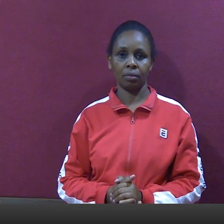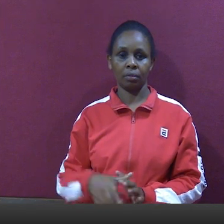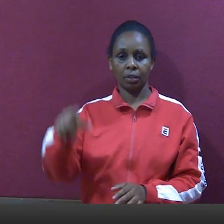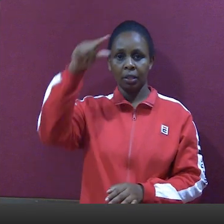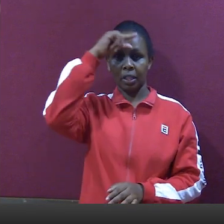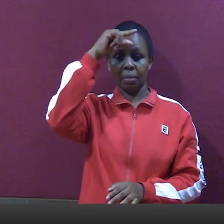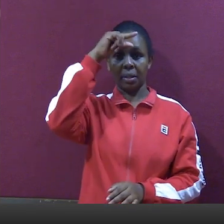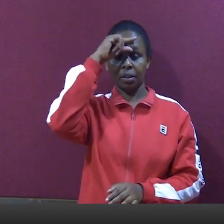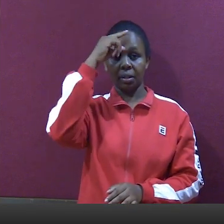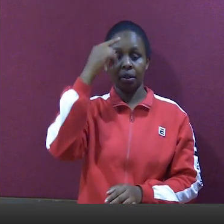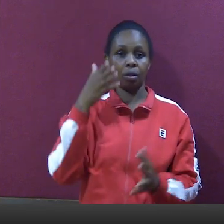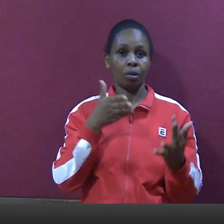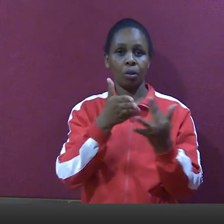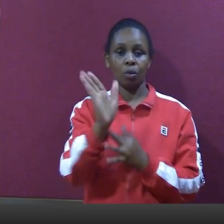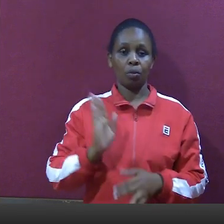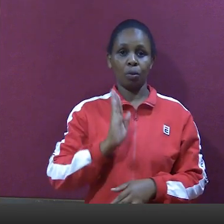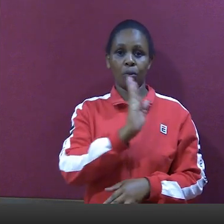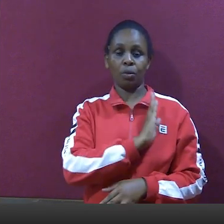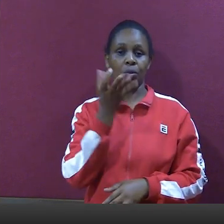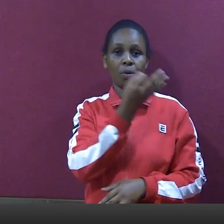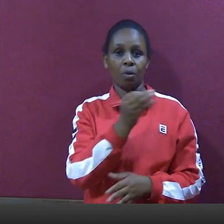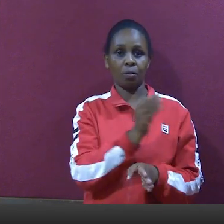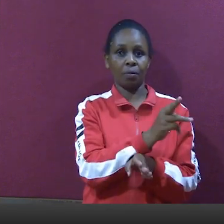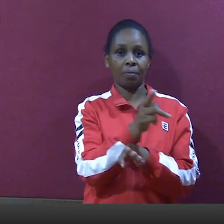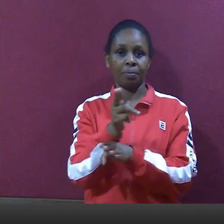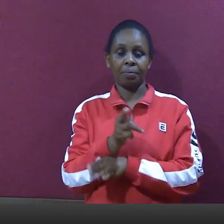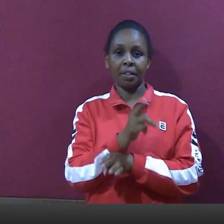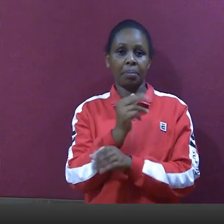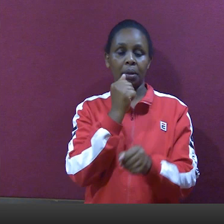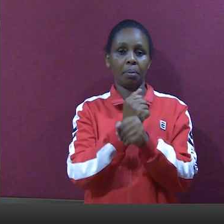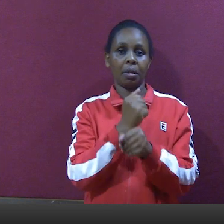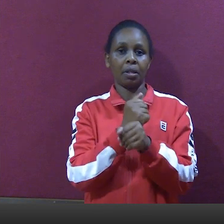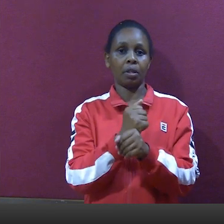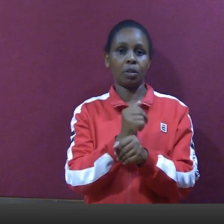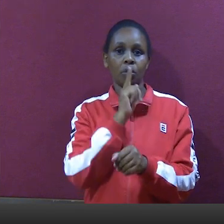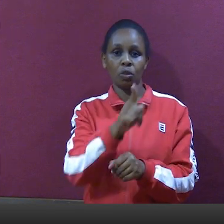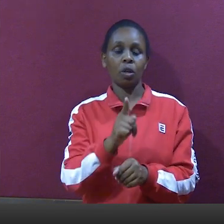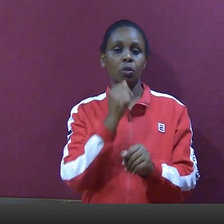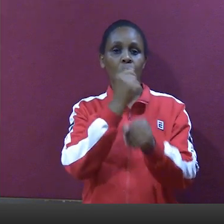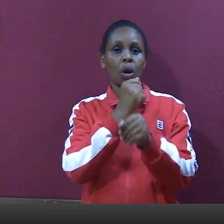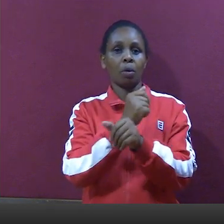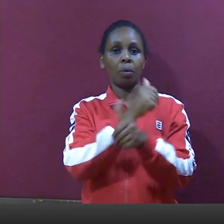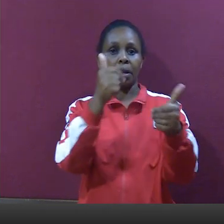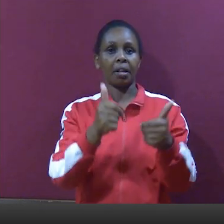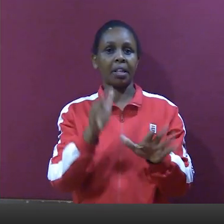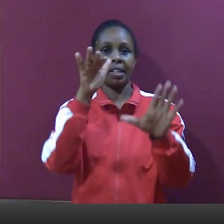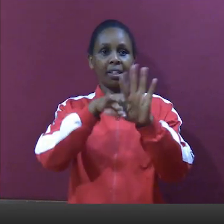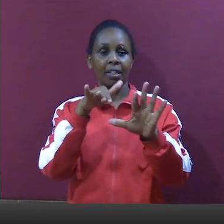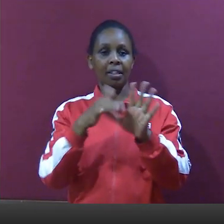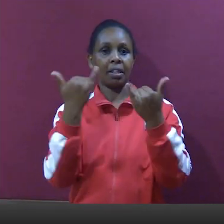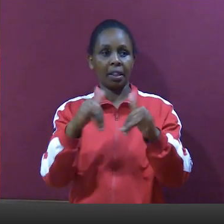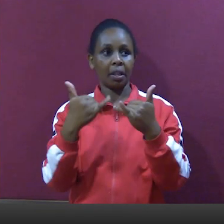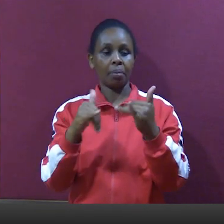Serikali ya kitaifa kupitia bodi ya filamu imeweka mikakati ya kwa kikisha utenda kazi mzuri katika sekta ya